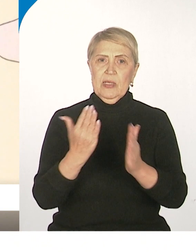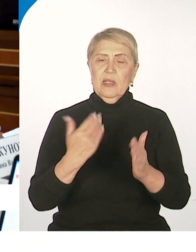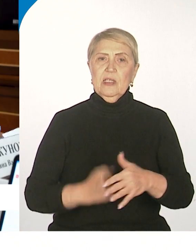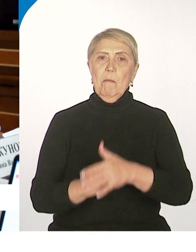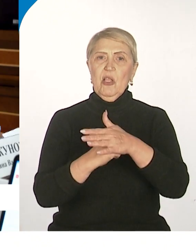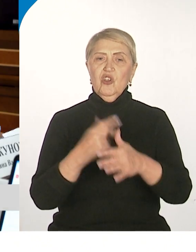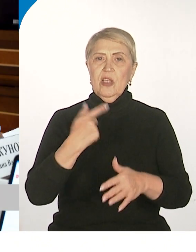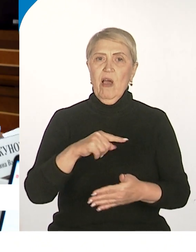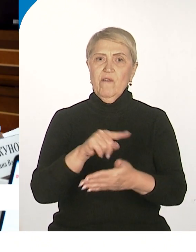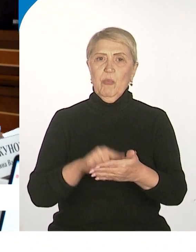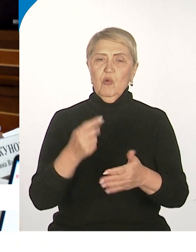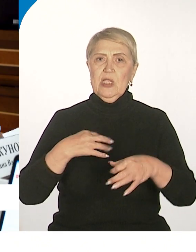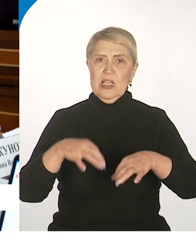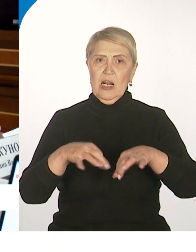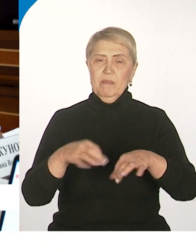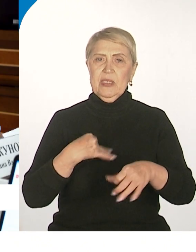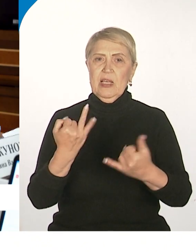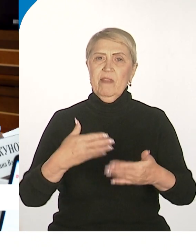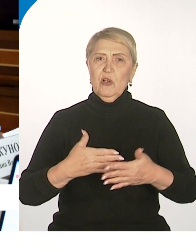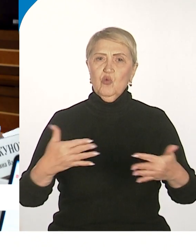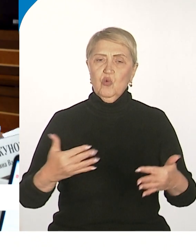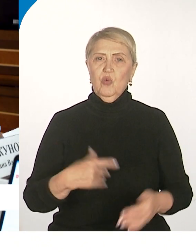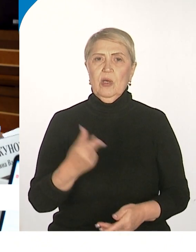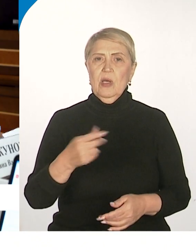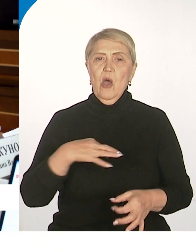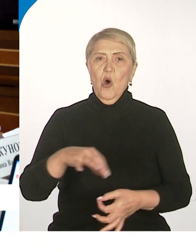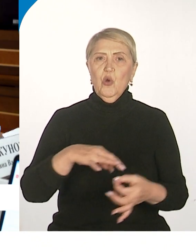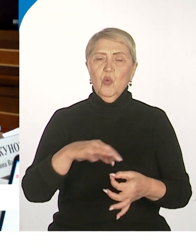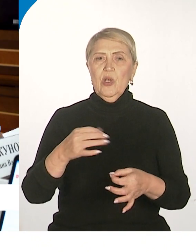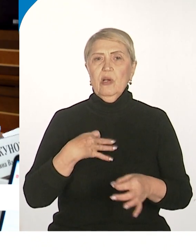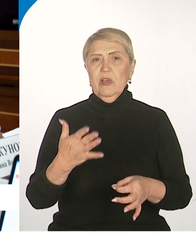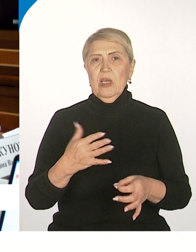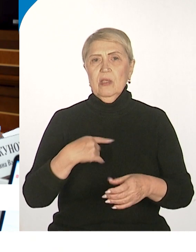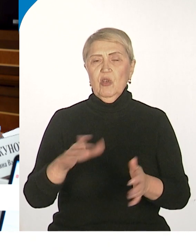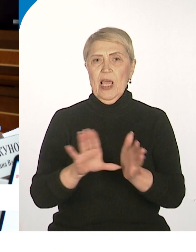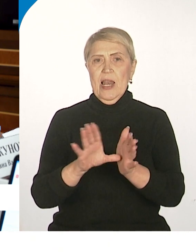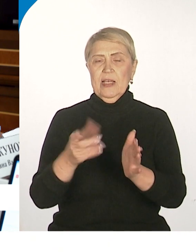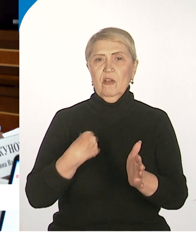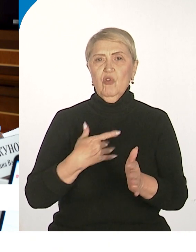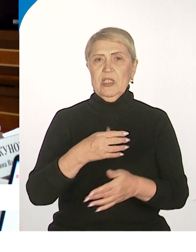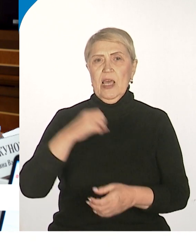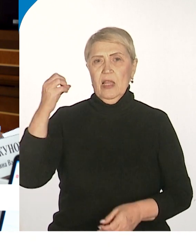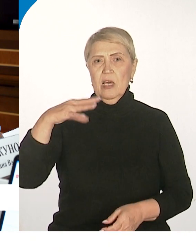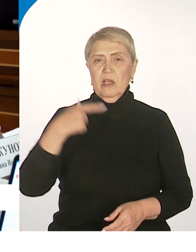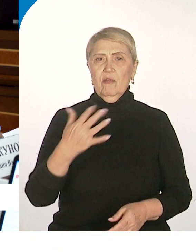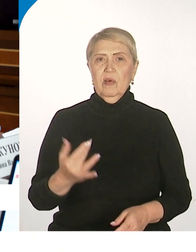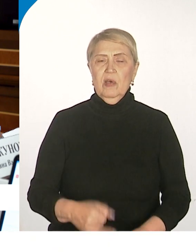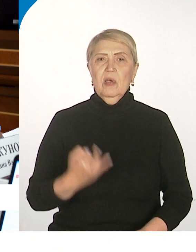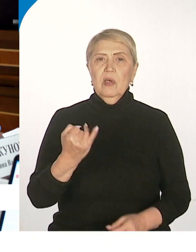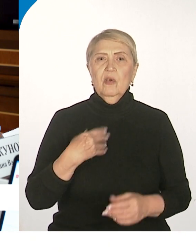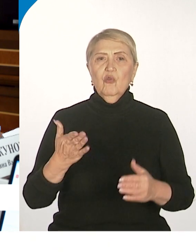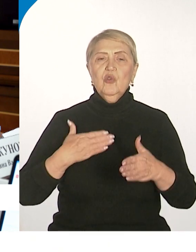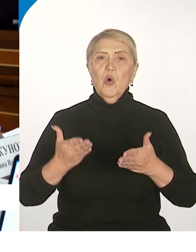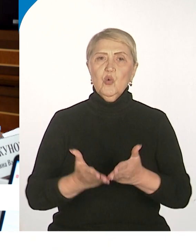вопросах транспортной инфраструктуры, ее строительства, регулирования тарифов на электроэнергию, декапитализацию